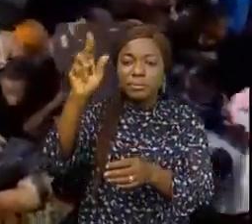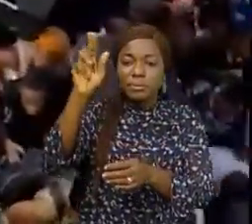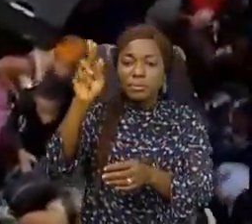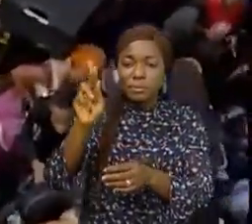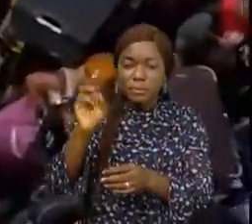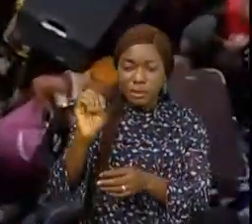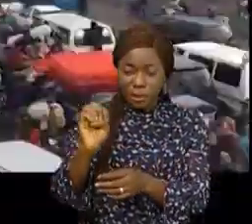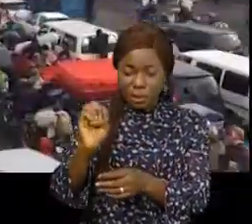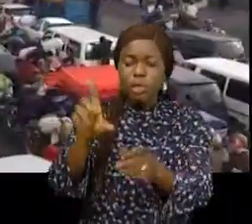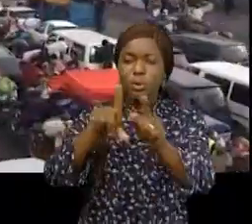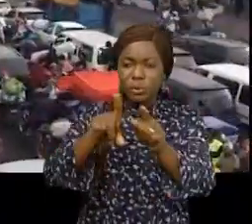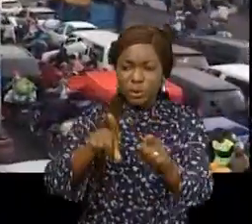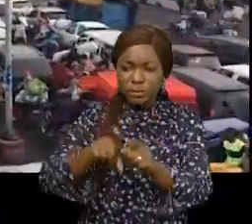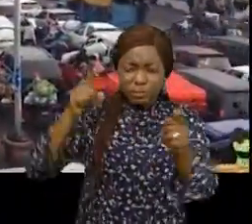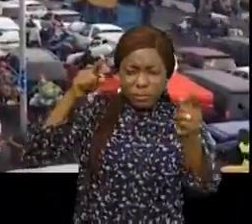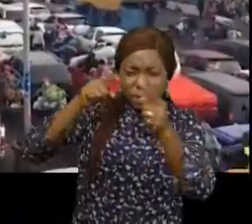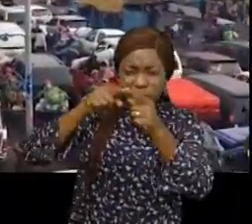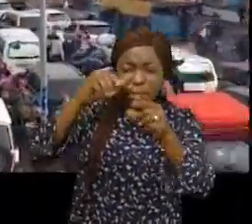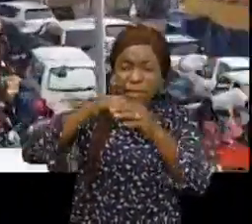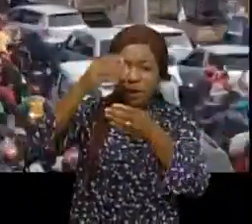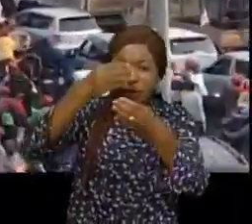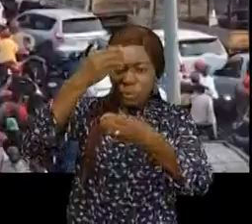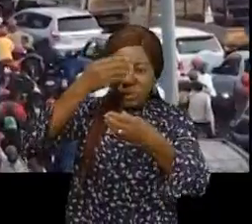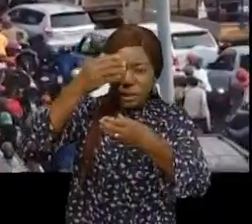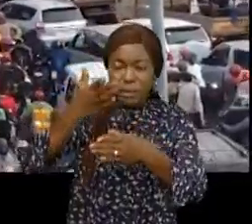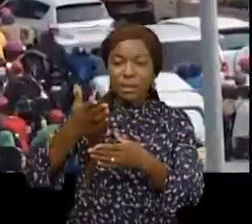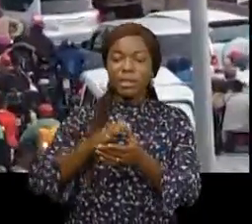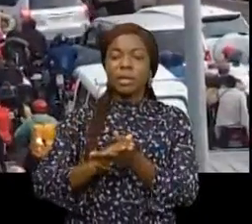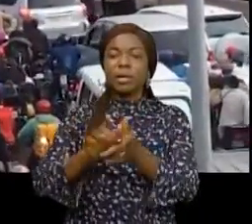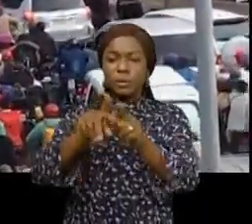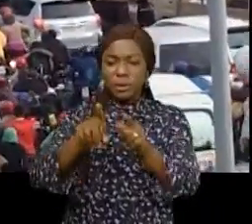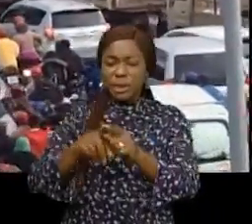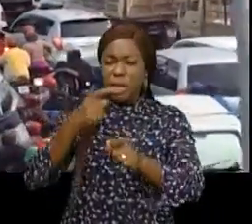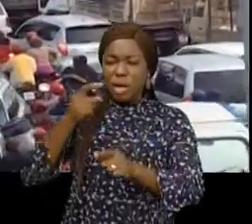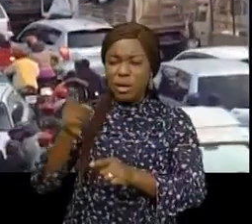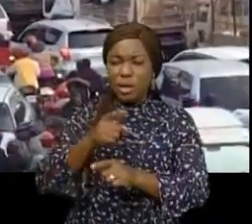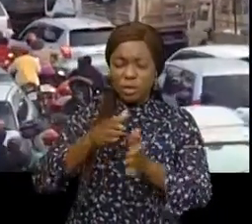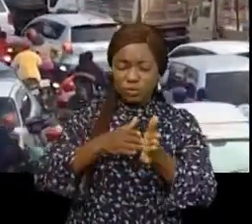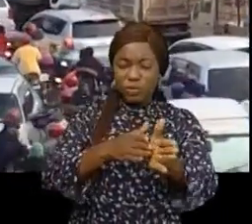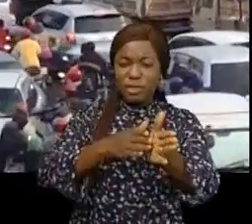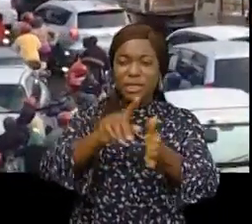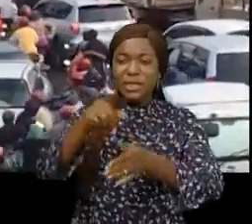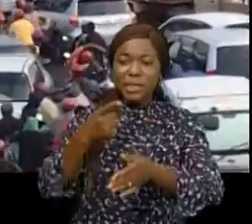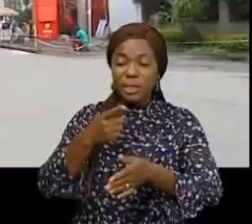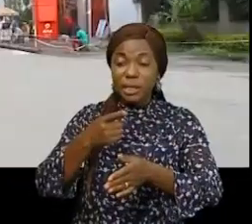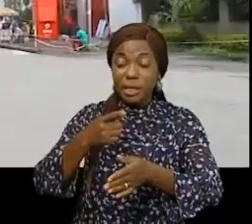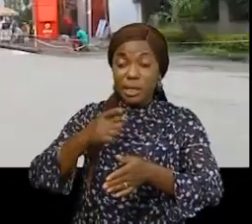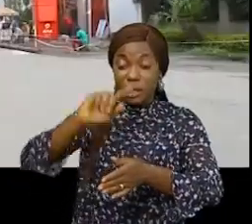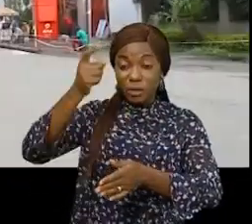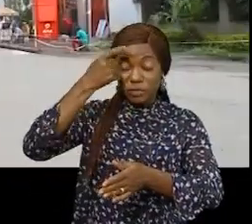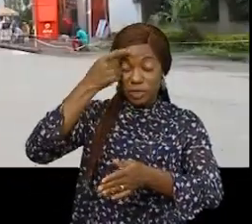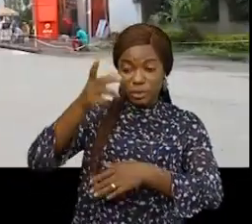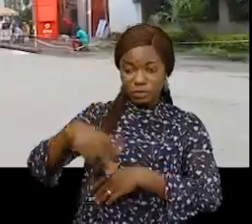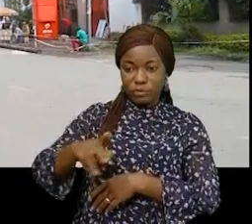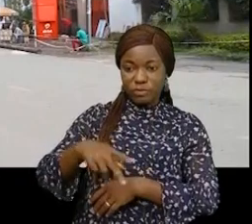voisins. Le simple mot d'ordre à suivre, c'est celui du gouverneur de province, le lieutenant général Constant Dima,